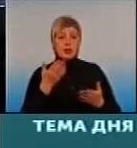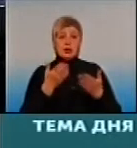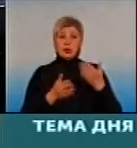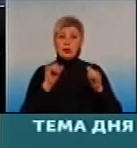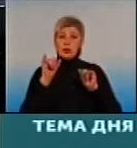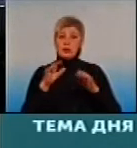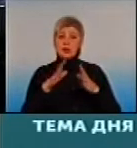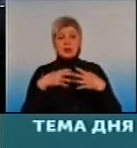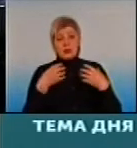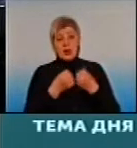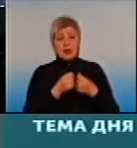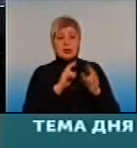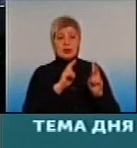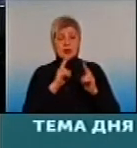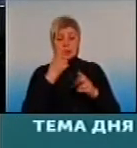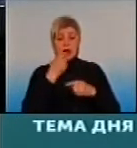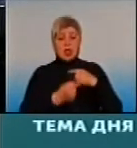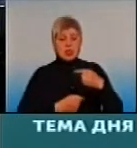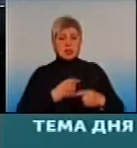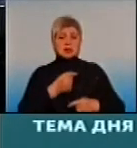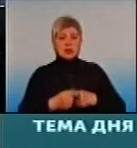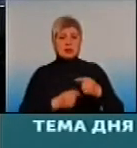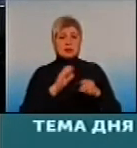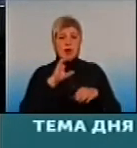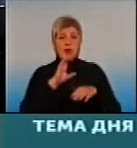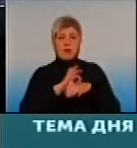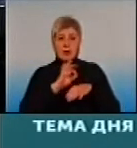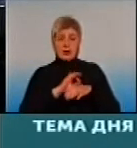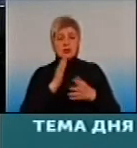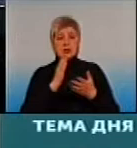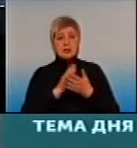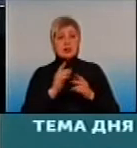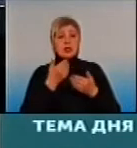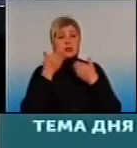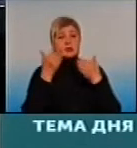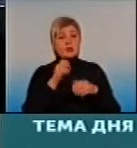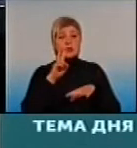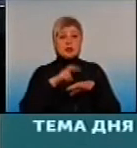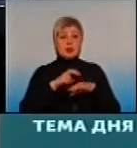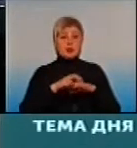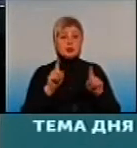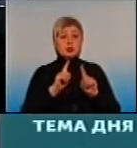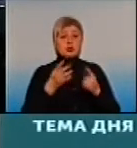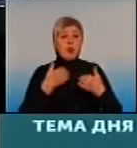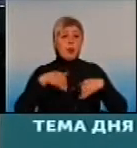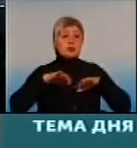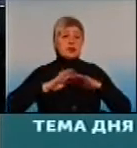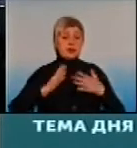семейные какие-то, допустим, наследственные, еще какие-то факторы есть. То есть спросить доктора, что он вам посоветует для профилактики.